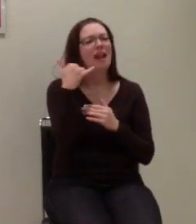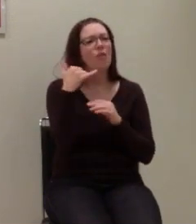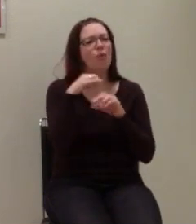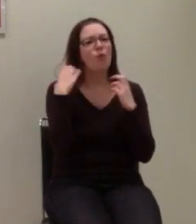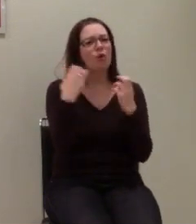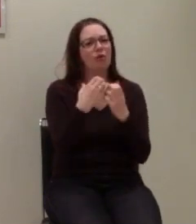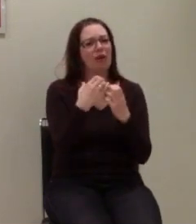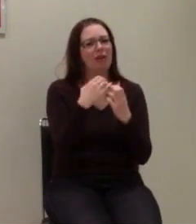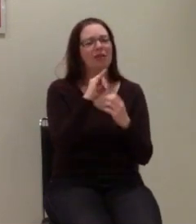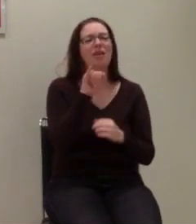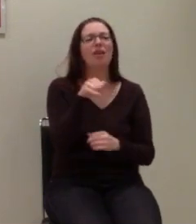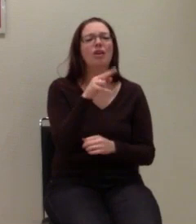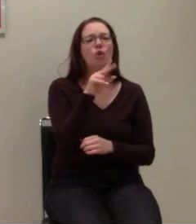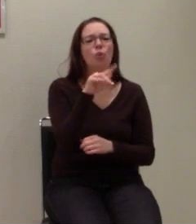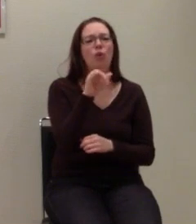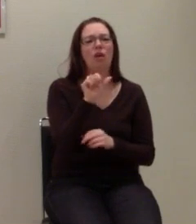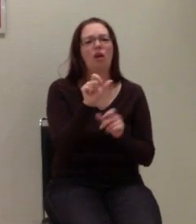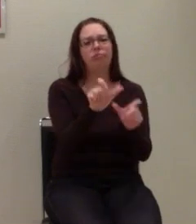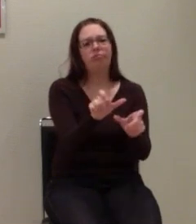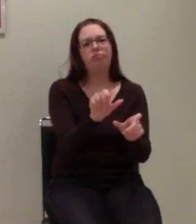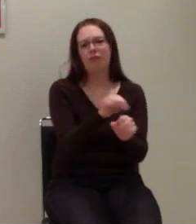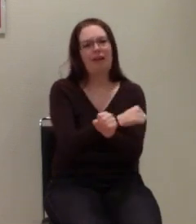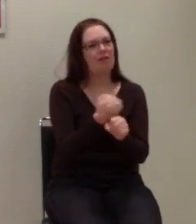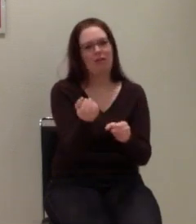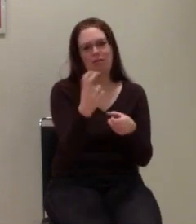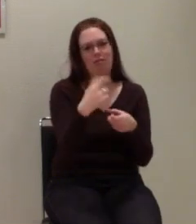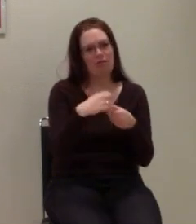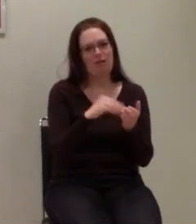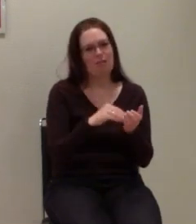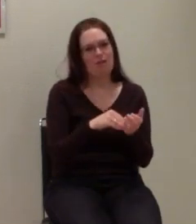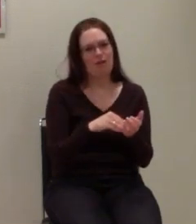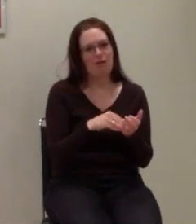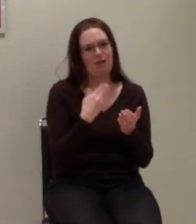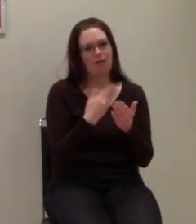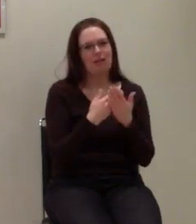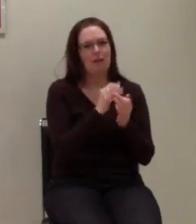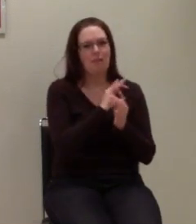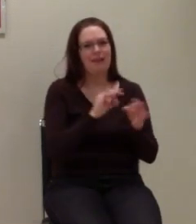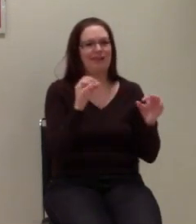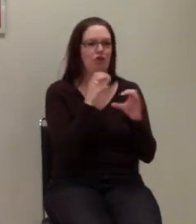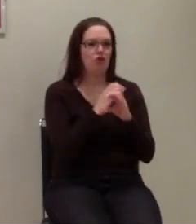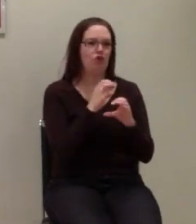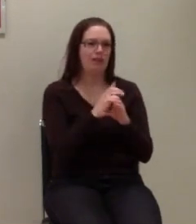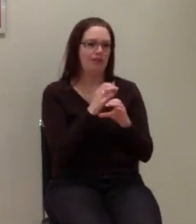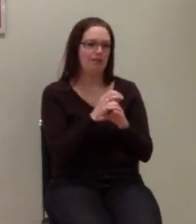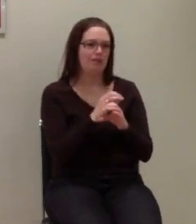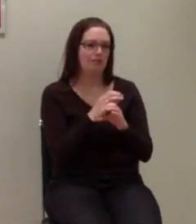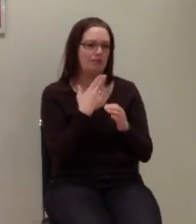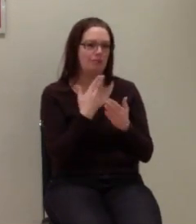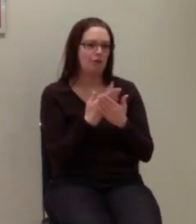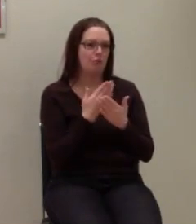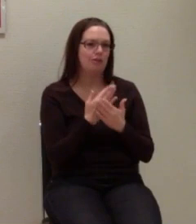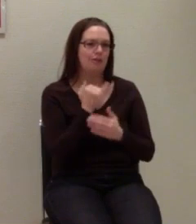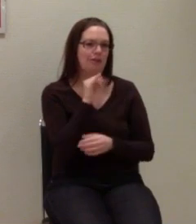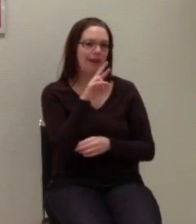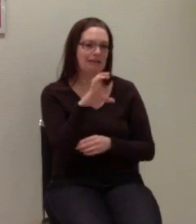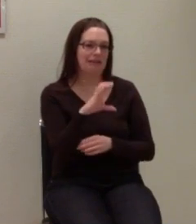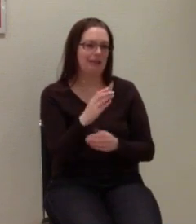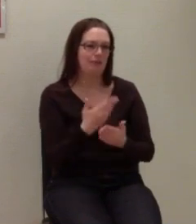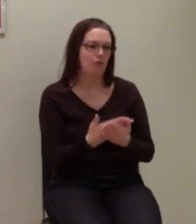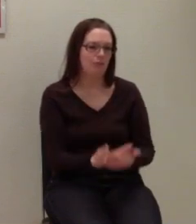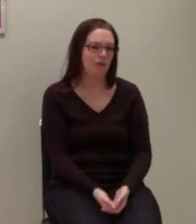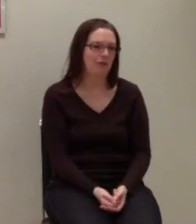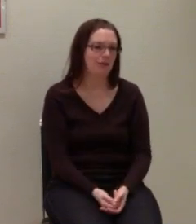Julia mitmachen kann und so weiter, hätte ich jetzt ein Chat-System wie IRC oder so vorgeschlagen, dass wir das darüber dann einfach machen.